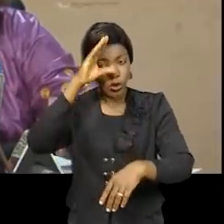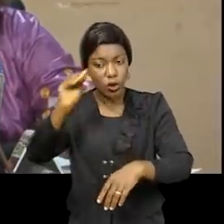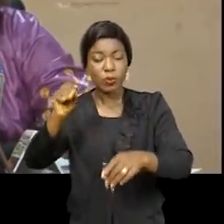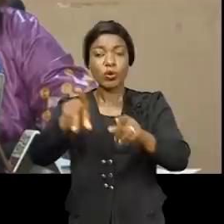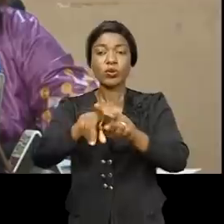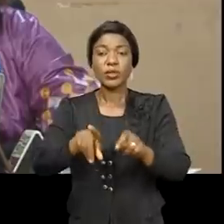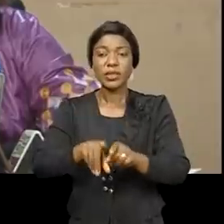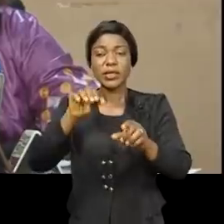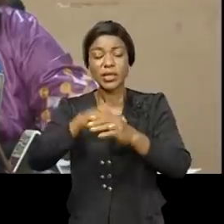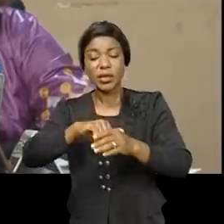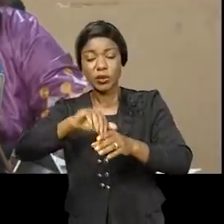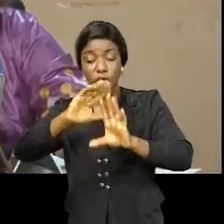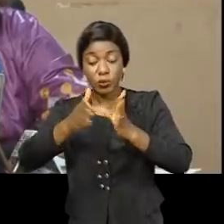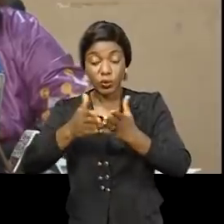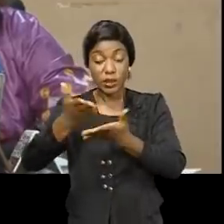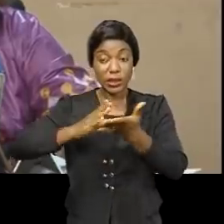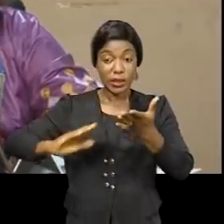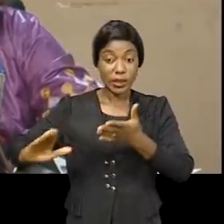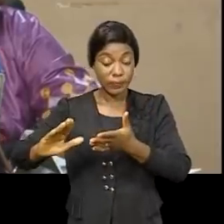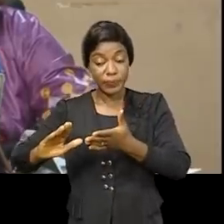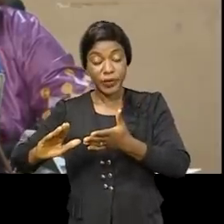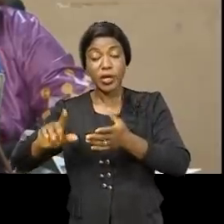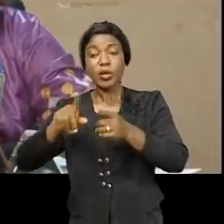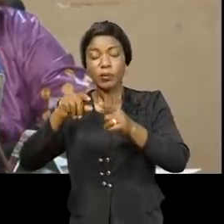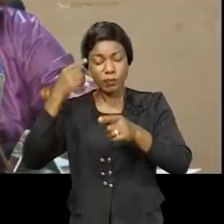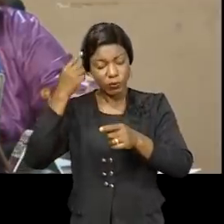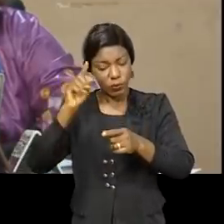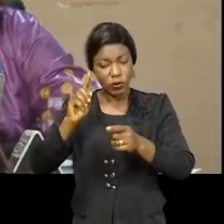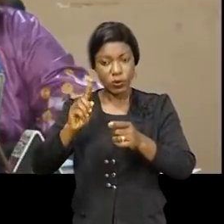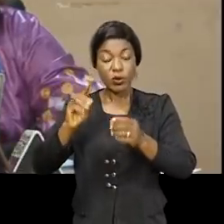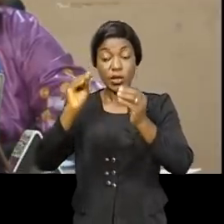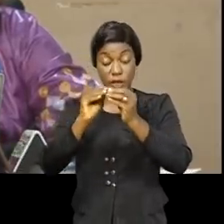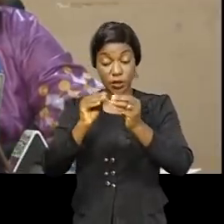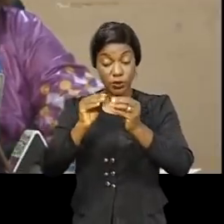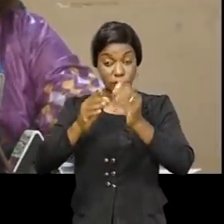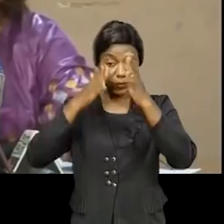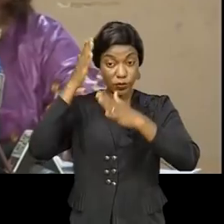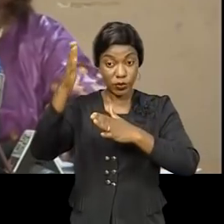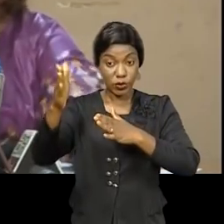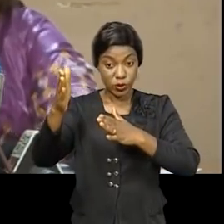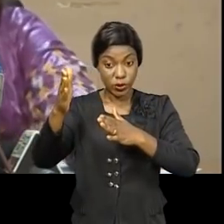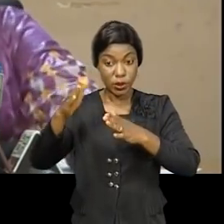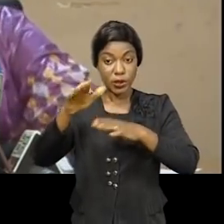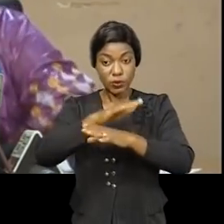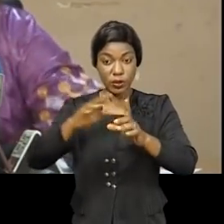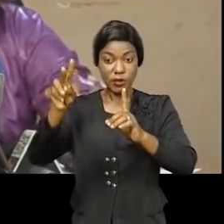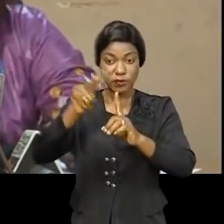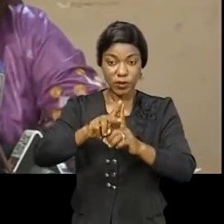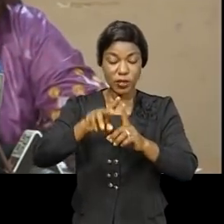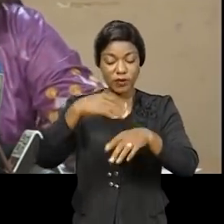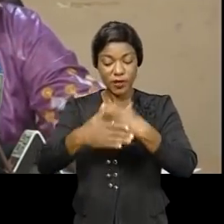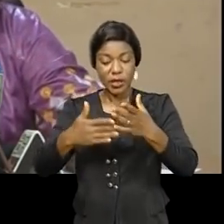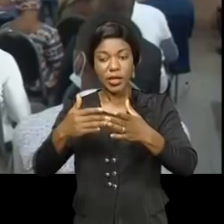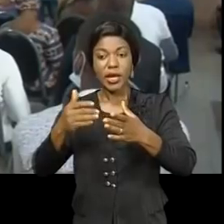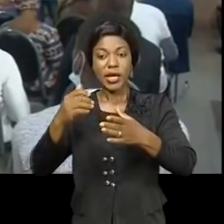dans tous les États membres de la CIRGEL à la suite du présent sommet et de la session spéciale sur les violences sexuelles basées